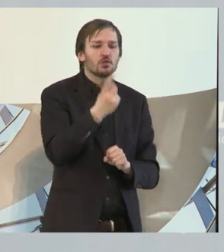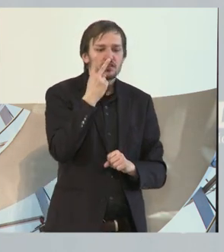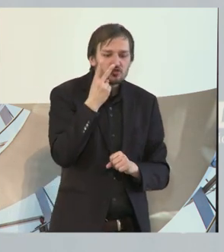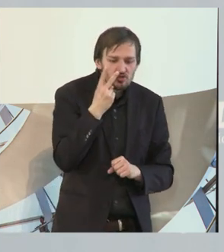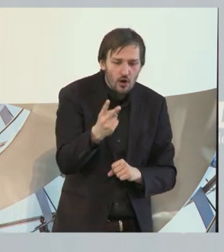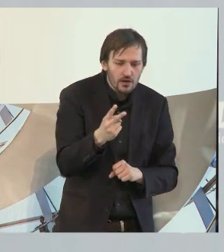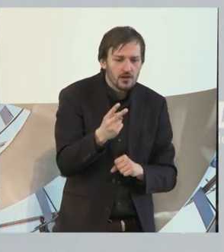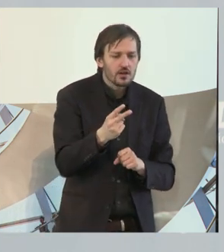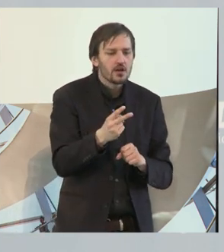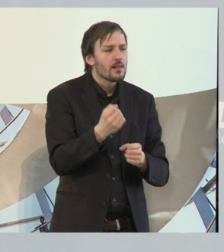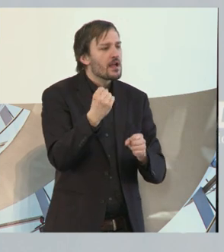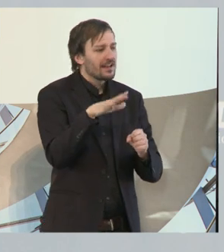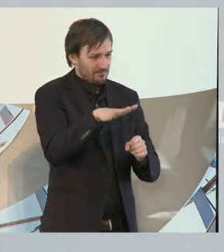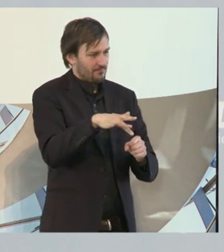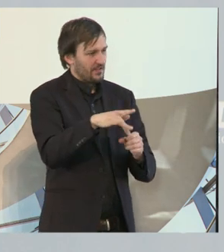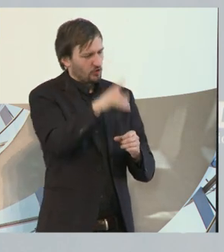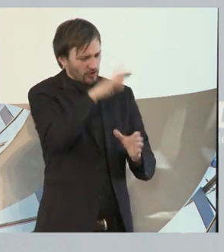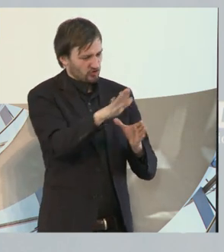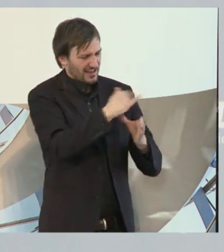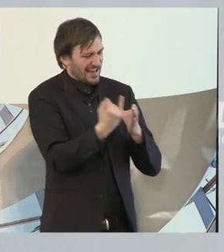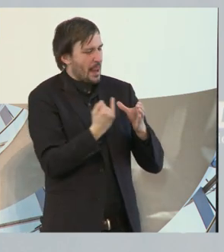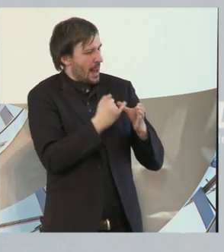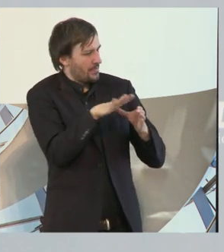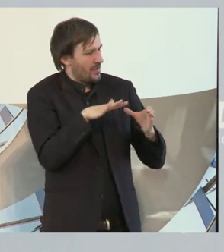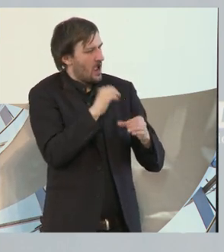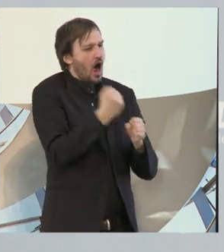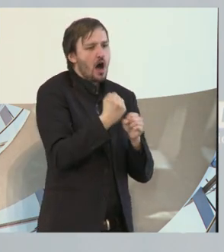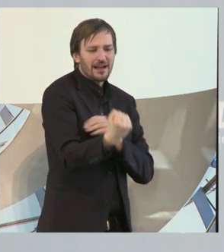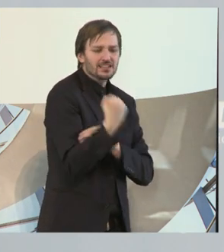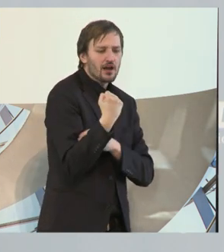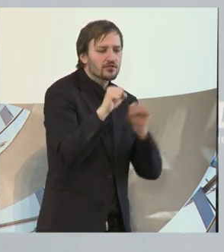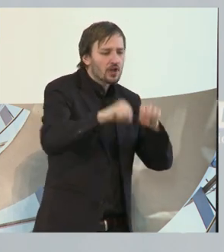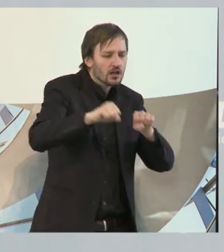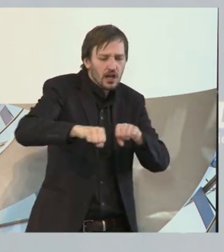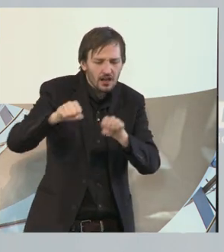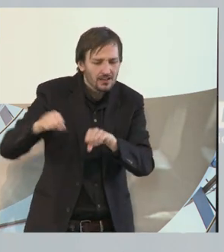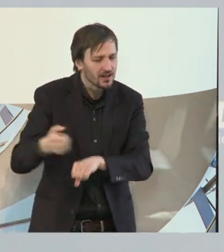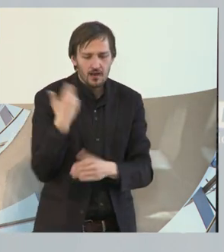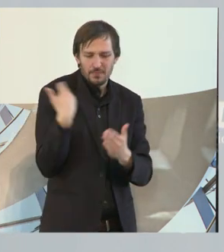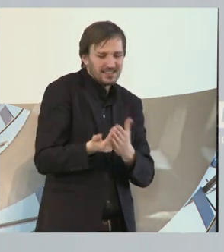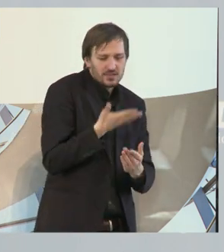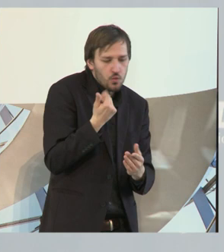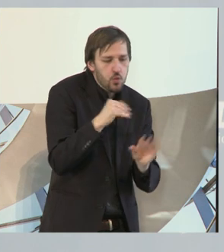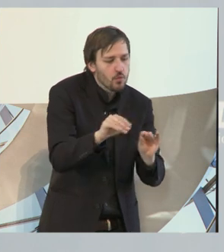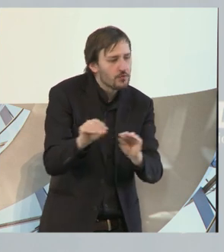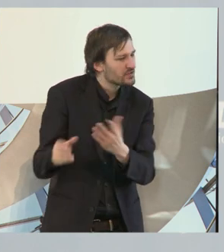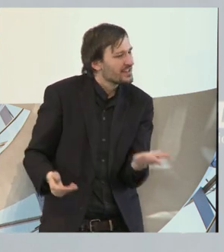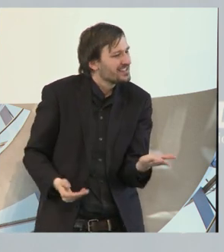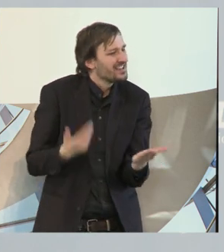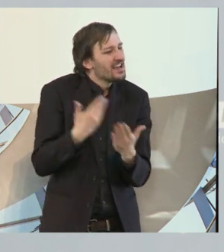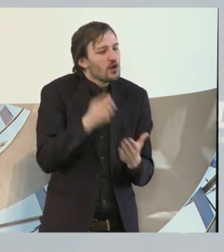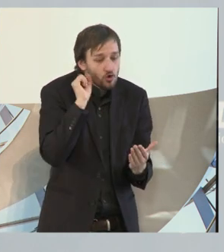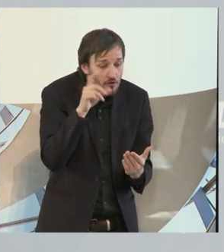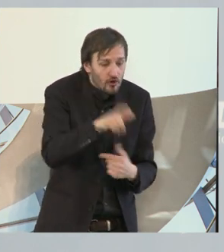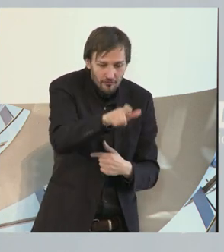Arbeitskräftepotenziale wir im eigenen Land haben, die nicht genutzt sind. Und meine Erfahrung ist, dass oftmals Menschen